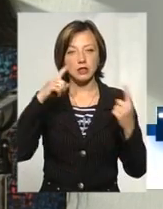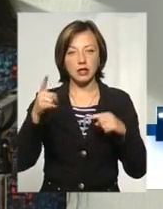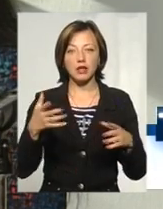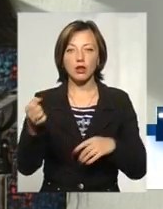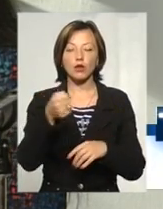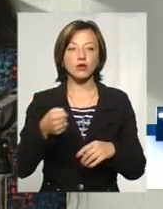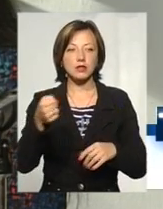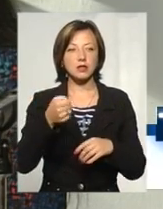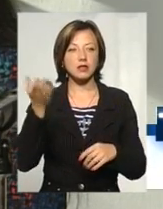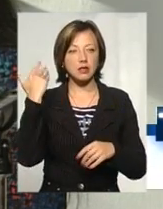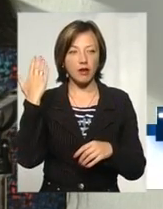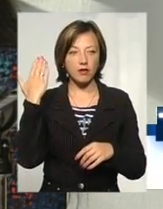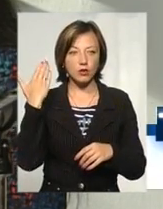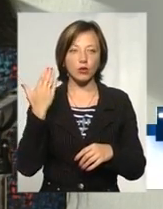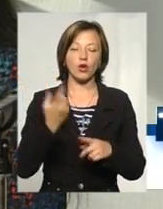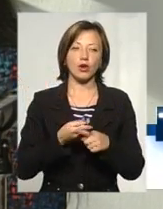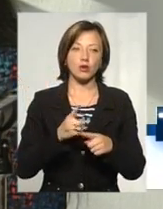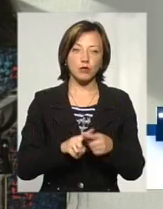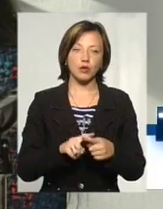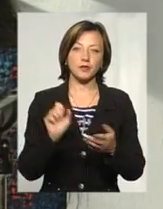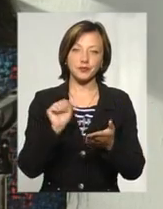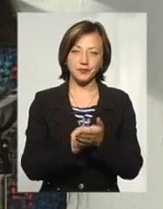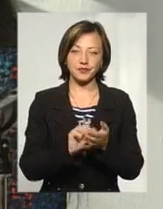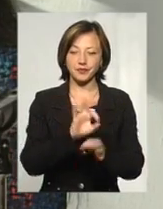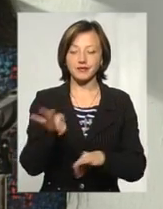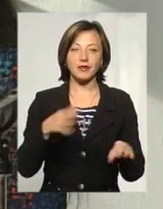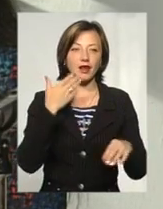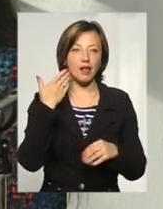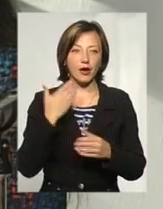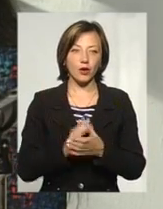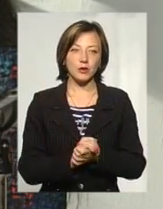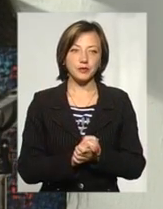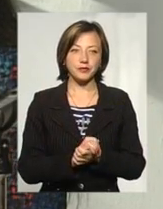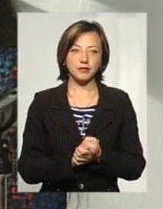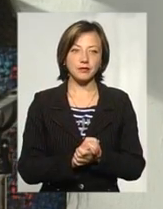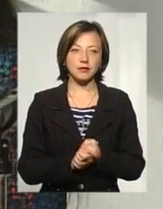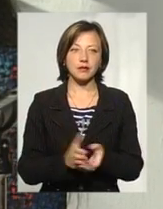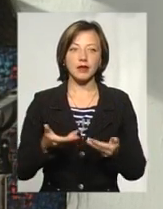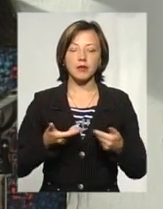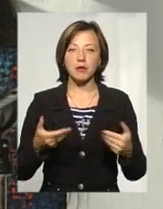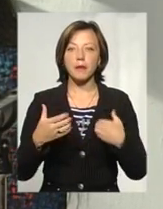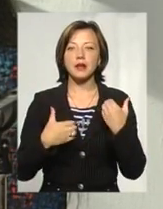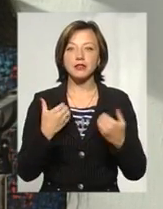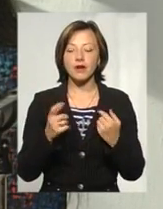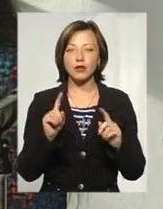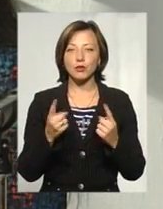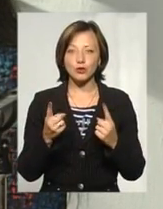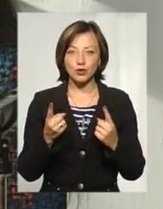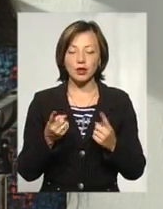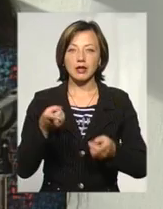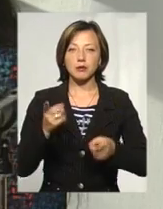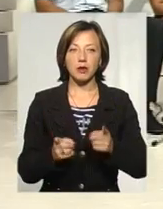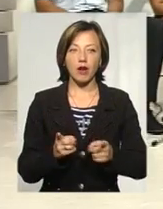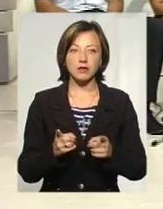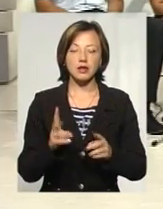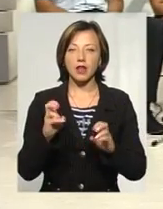носилися дуже-дуже давно, і тому на папір вони лягли дуже легко. Ми переживали, тому що насправді